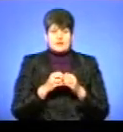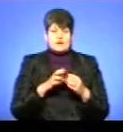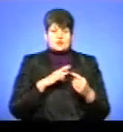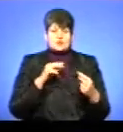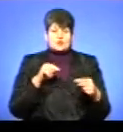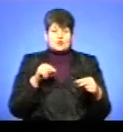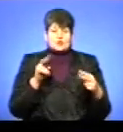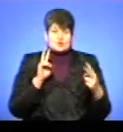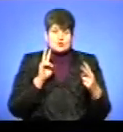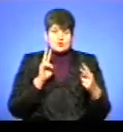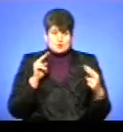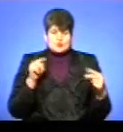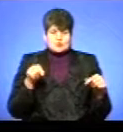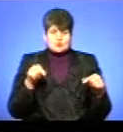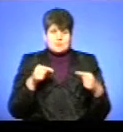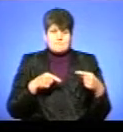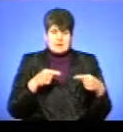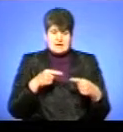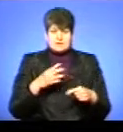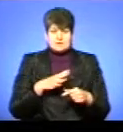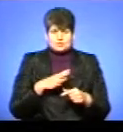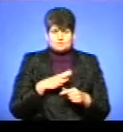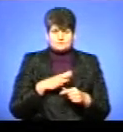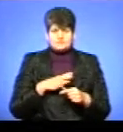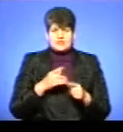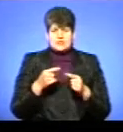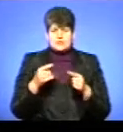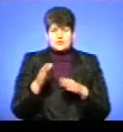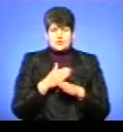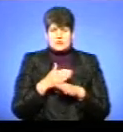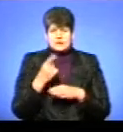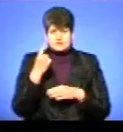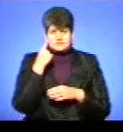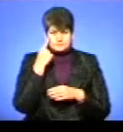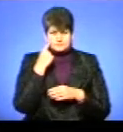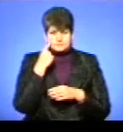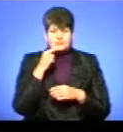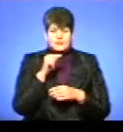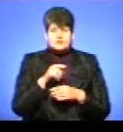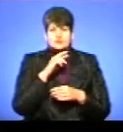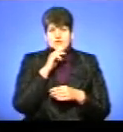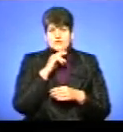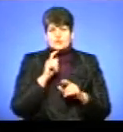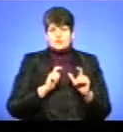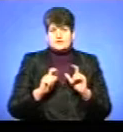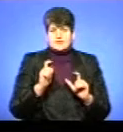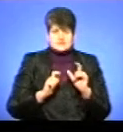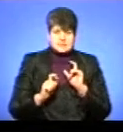серйозно, через те, що нас розділяло тільки одне очко. Те, що в Чернівецькому університет